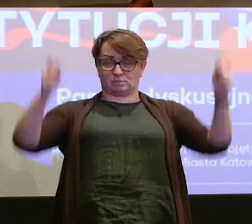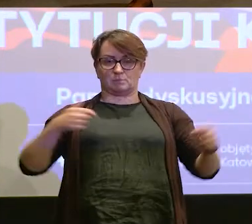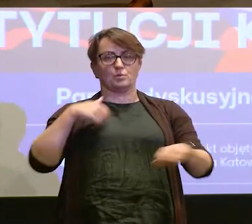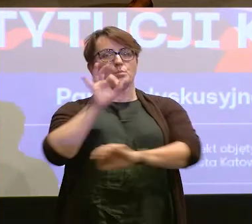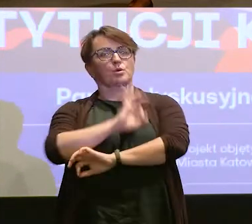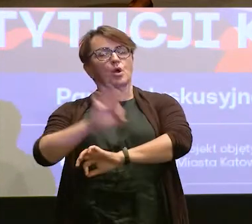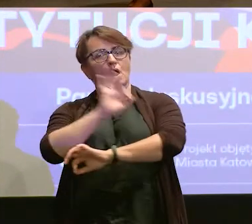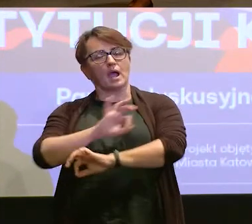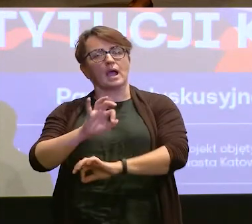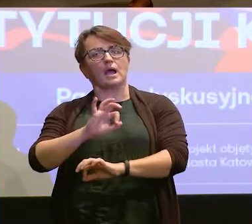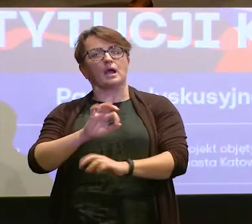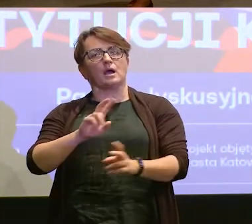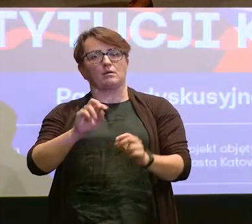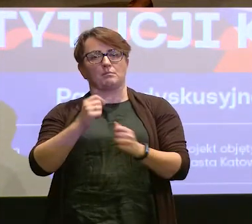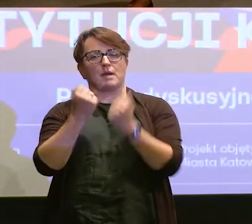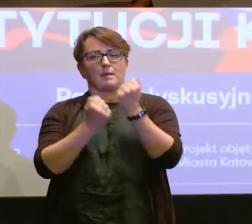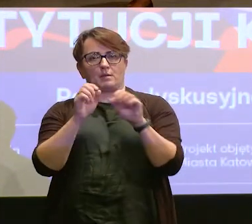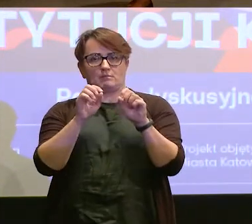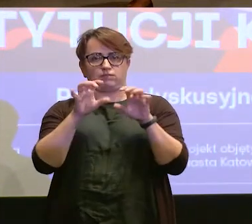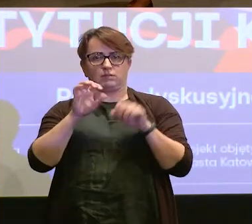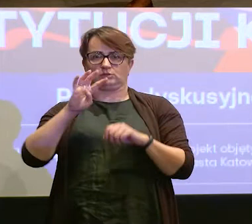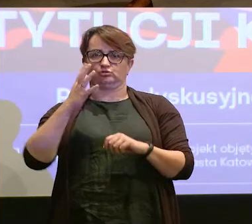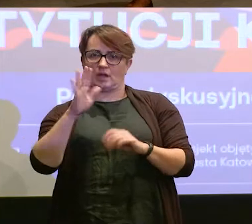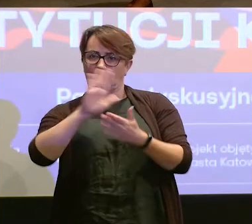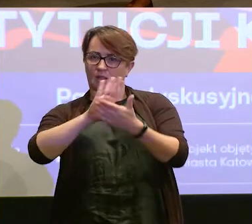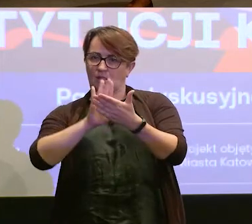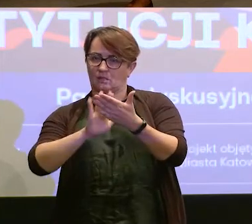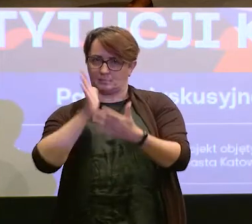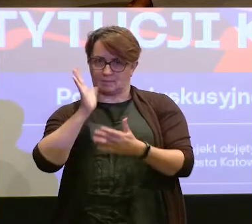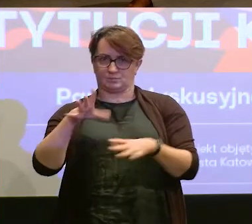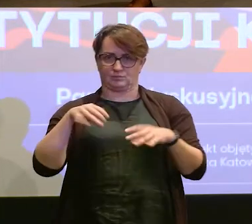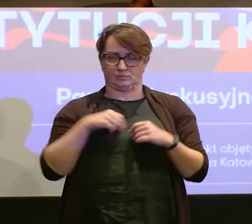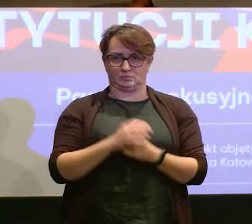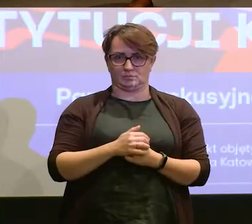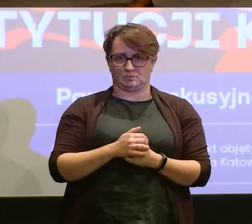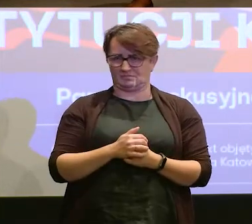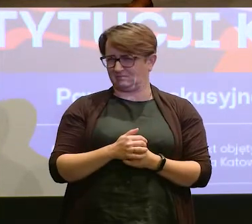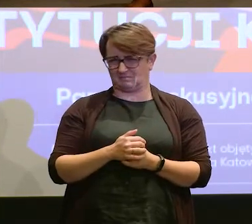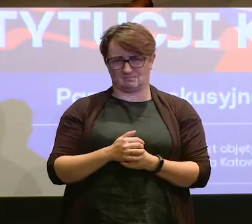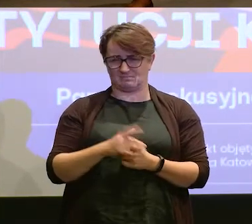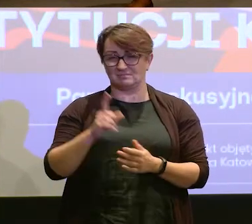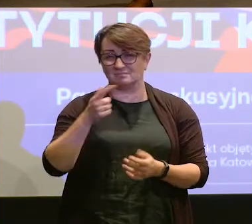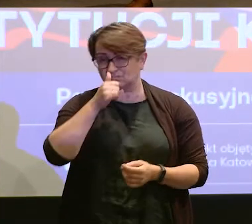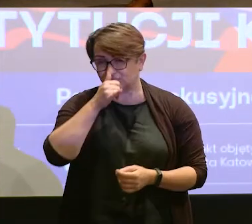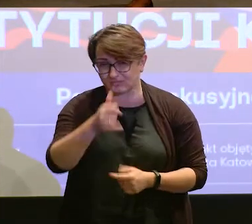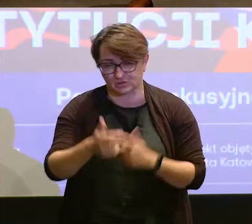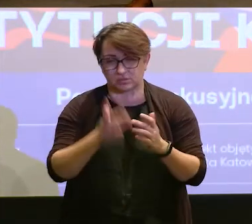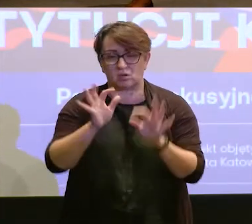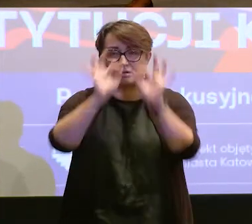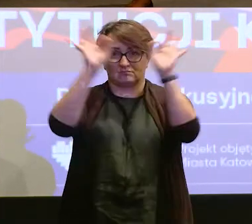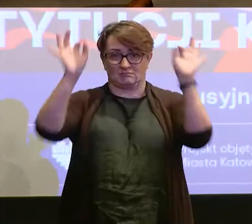puchnącym papierze formatu A4. Kompletnie nie szło tego zrobić tylko z Arrasy.